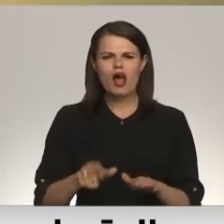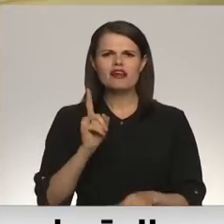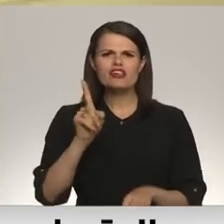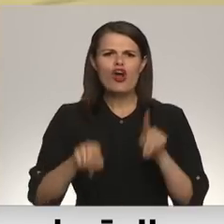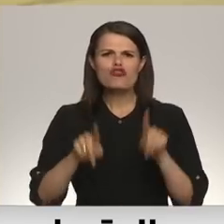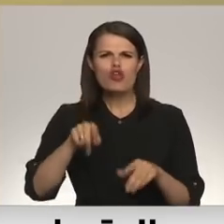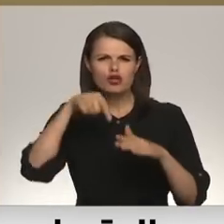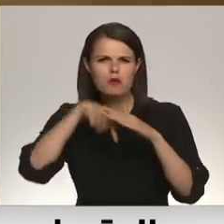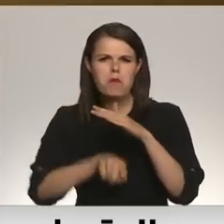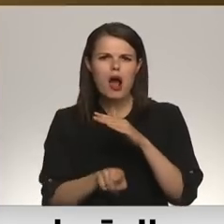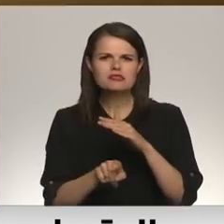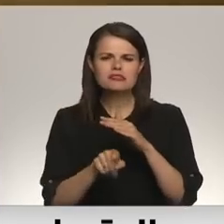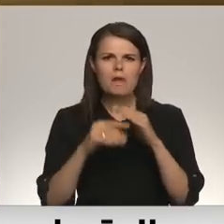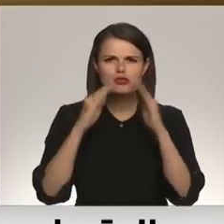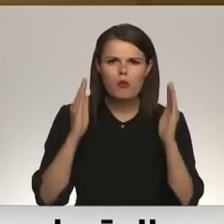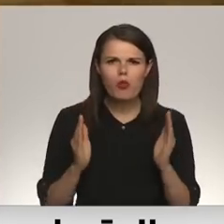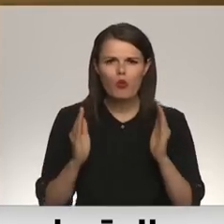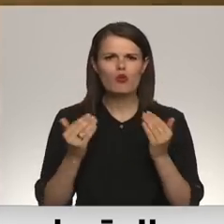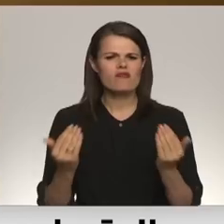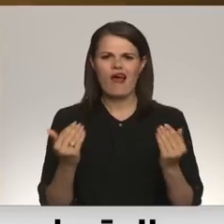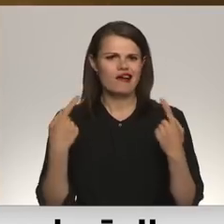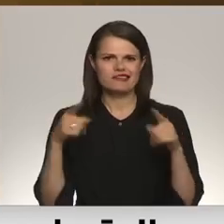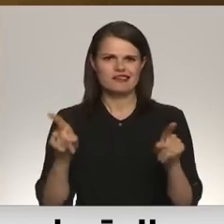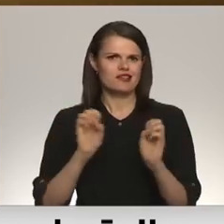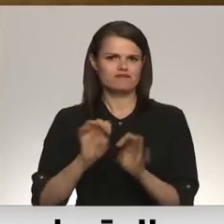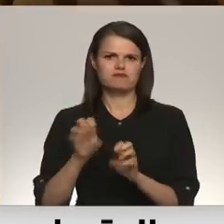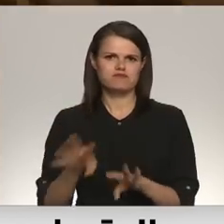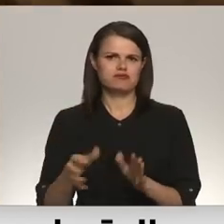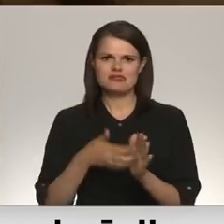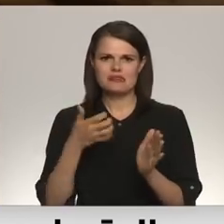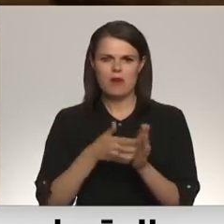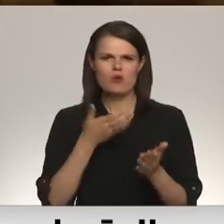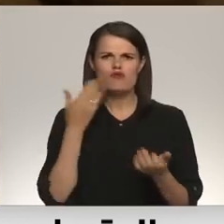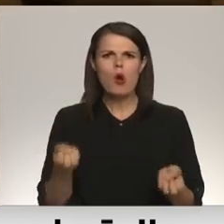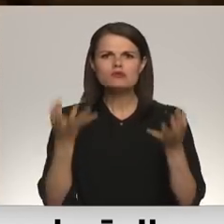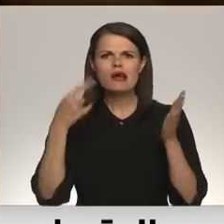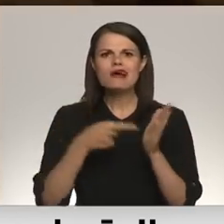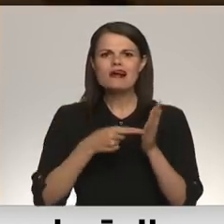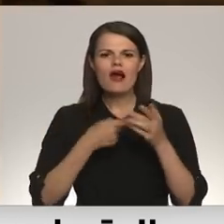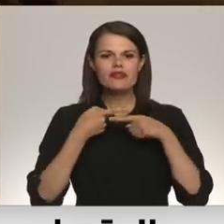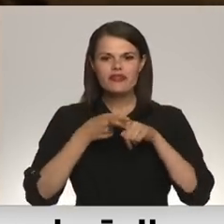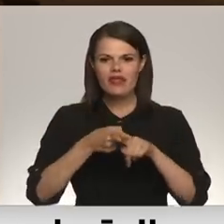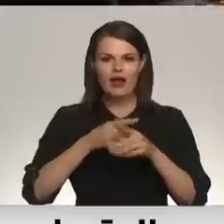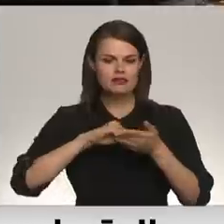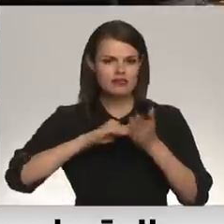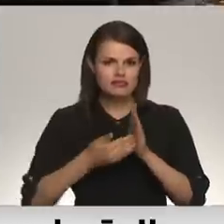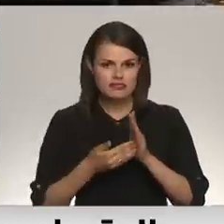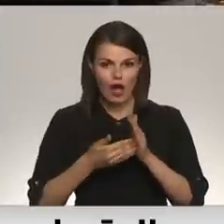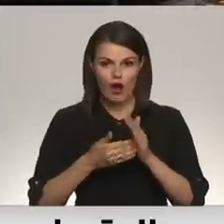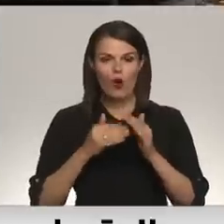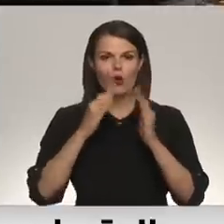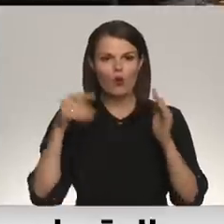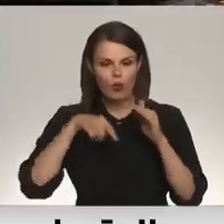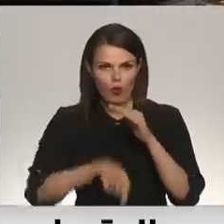daži pazemes bunkuri, kas pašlaik kalpot citiem mērķiem. Nav arī skaidrs to tehniskais stāvoklis, bunkurus uzdots